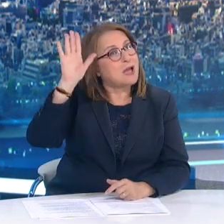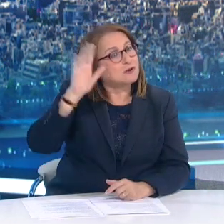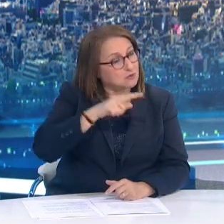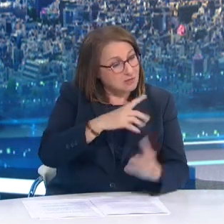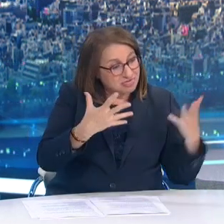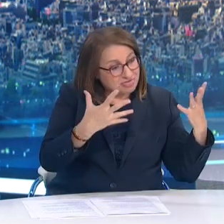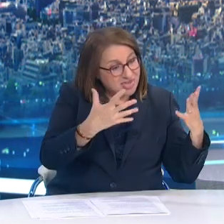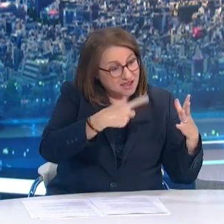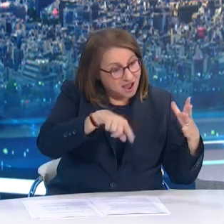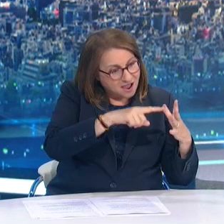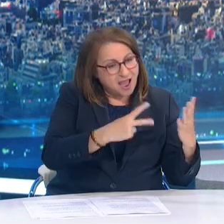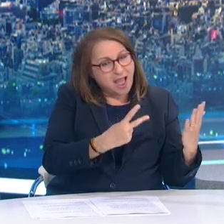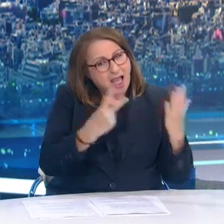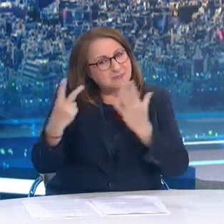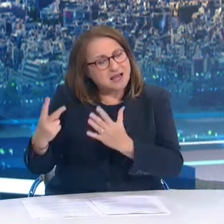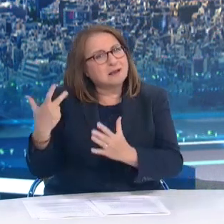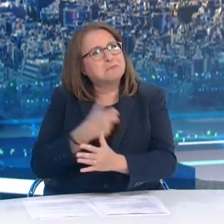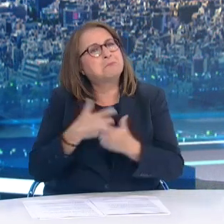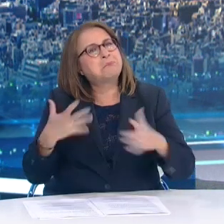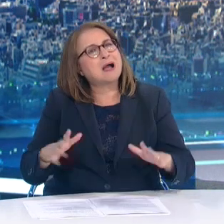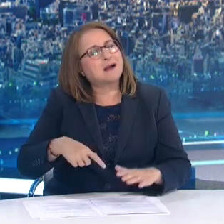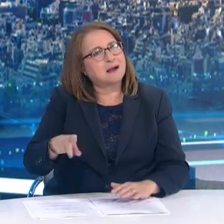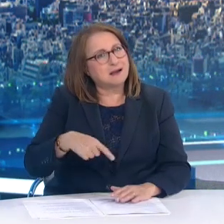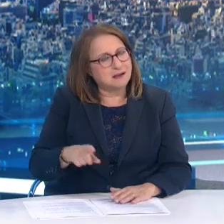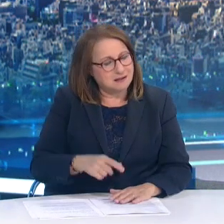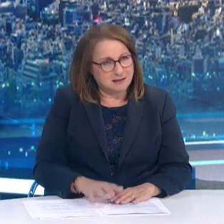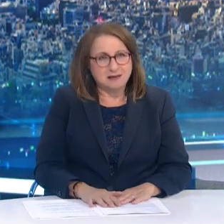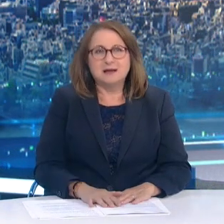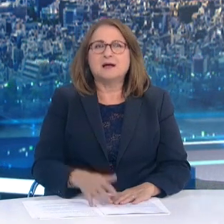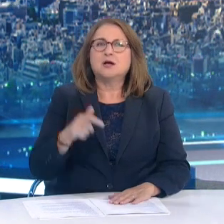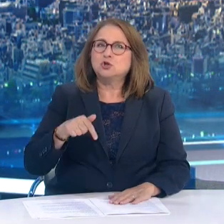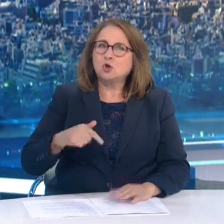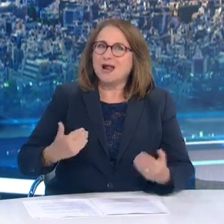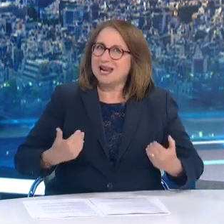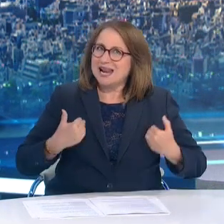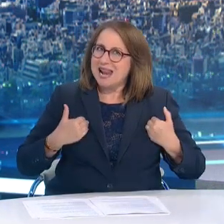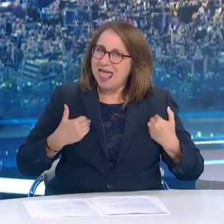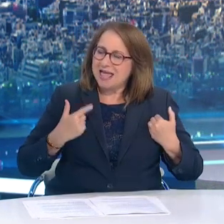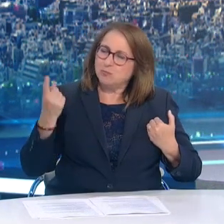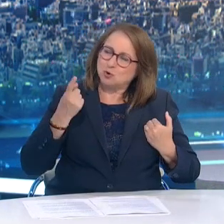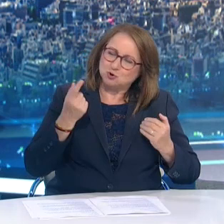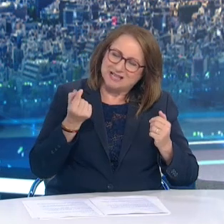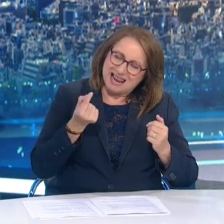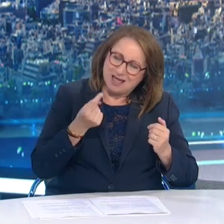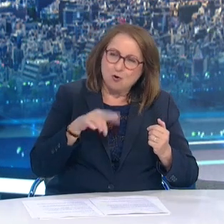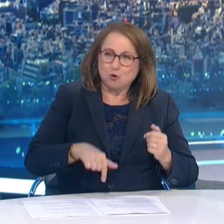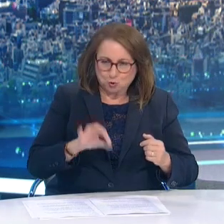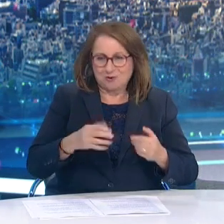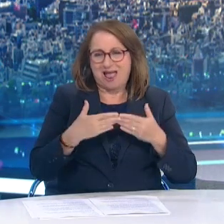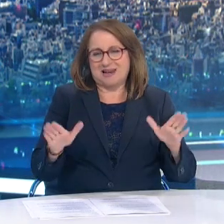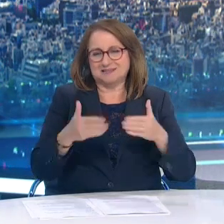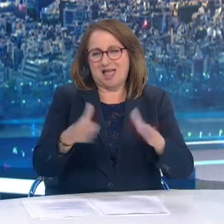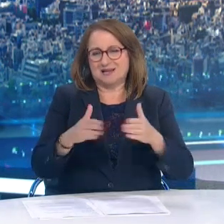ηλικίες τα ποσοστά συμμετοχής είναι χαμηλότερα Καθώς απέκτησαν πρόσφατα πρόσβαση σε όλα τα εμβόλια Αλλά αυτά τα ποσοστά κάθε μέρα